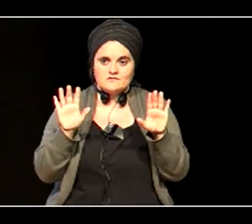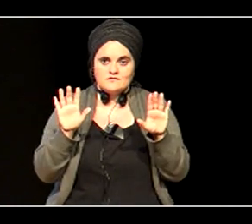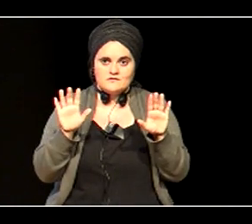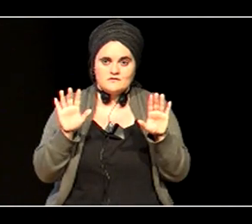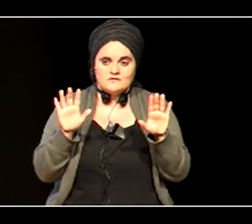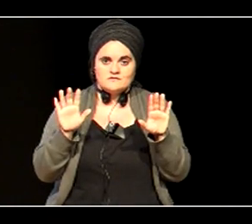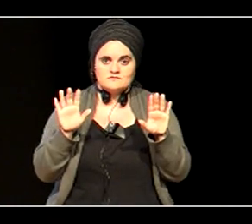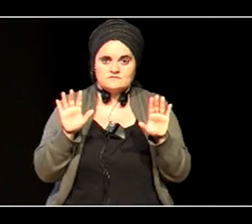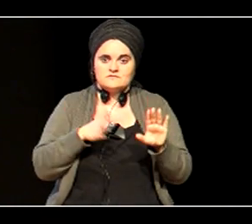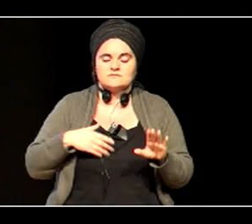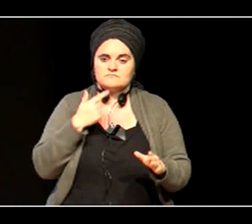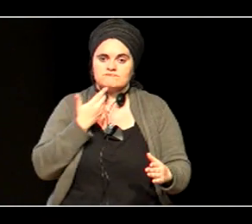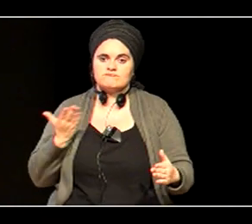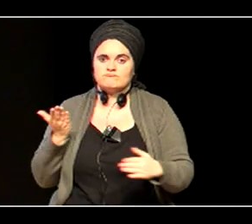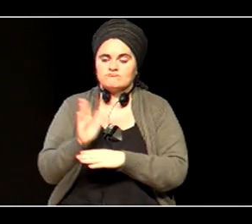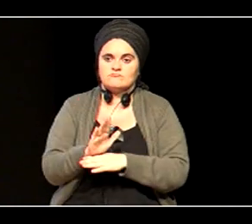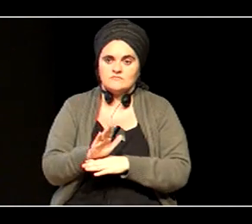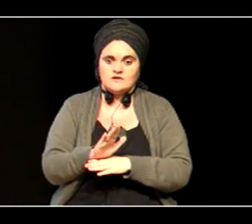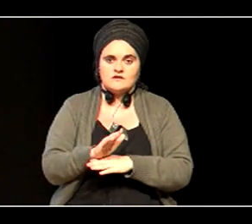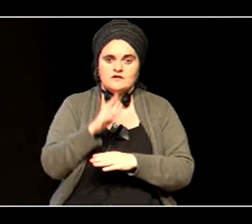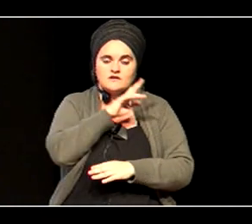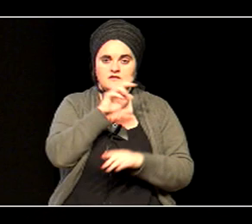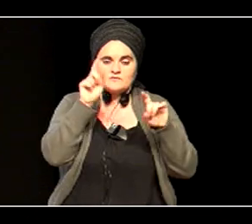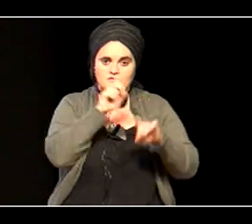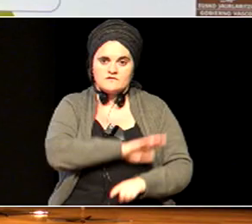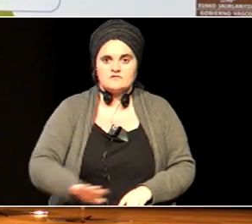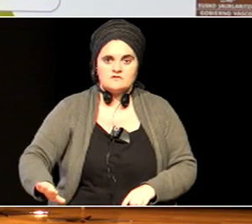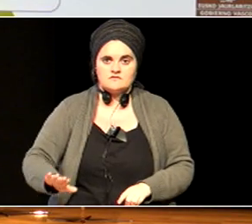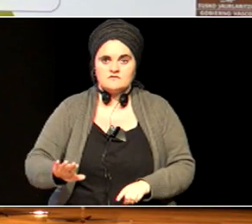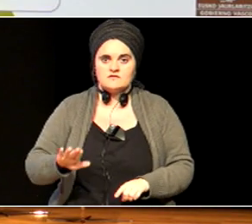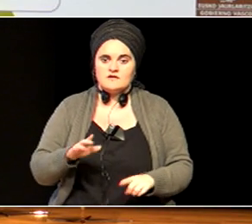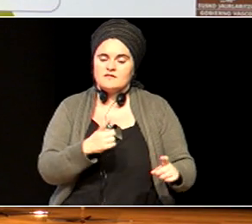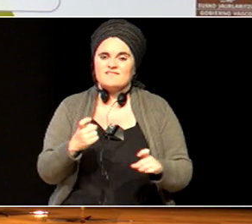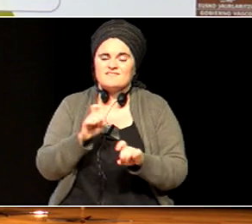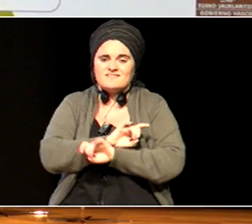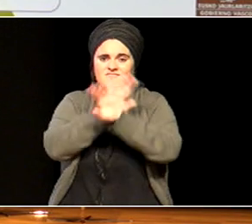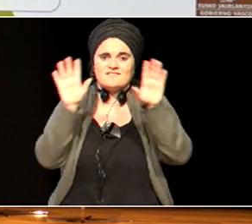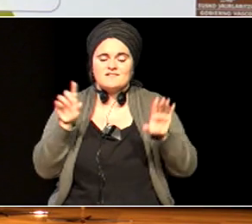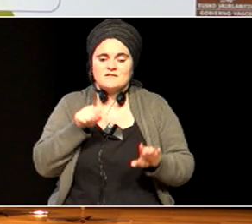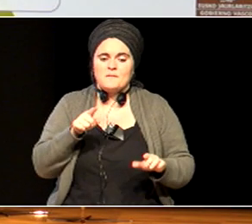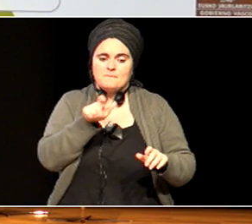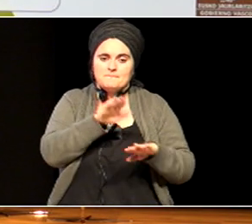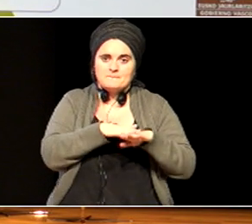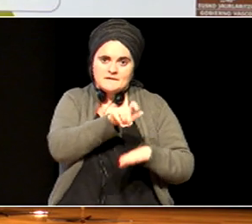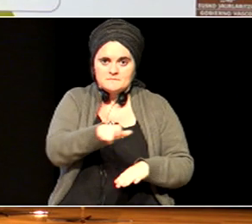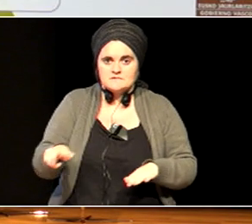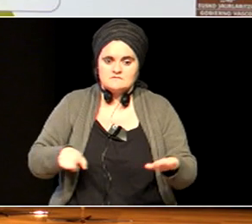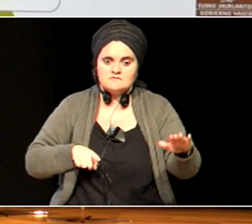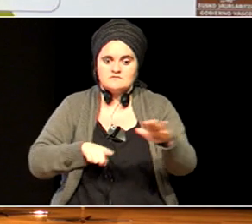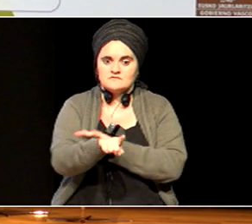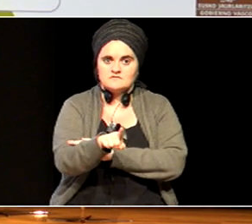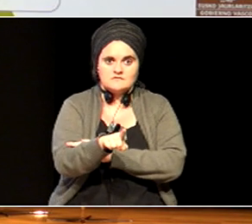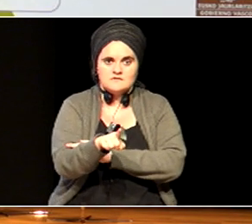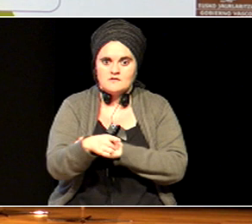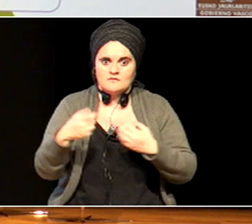aurrezkuntzaren izaera propioa izaera kompensatzailea pertsonen garapenerako erabakigarria